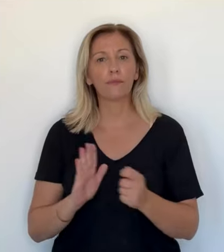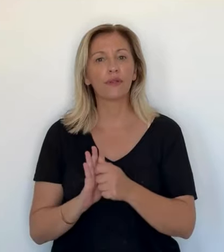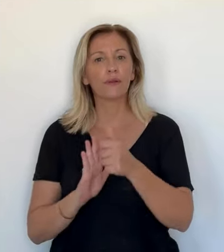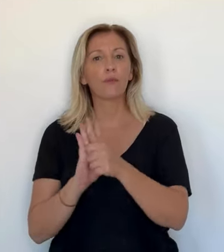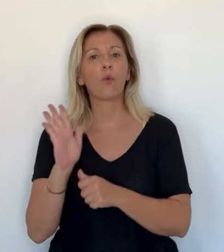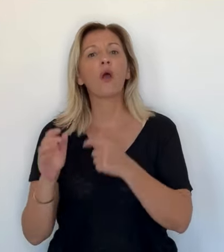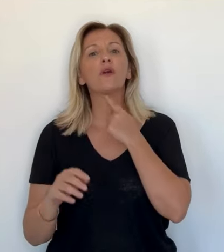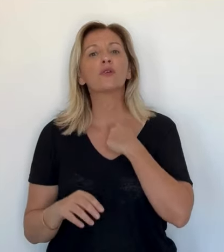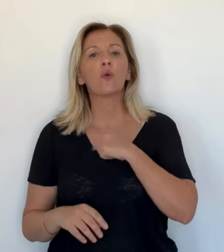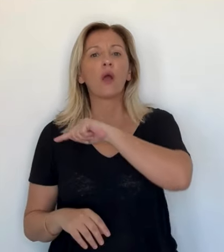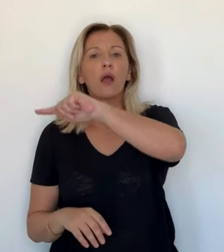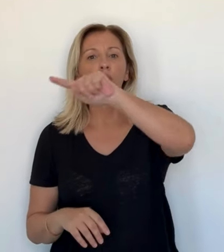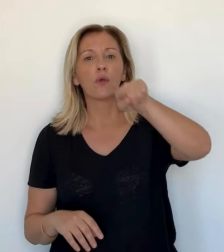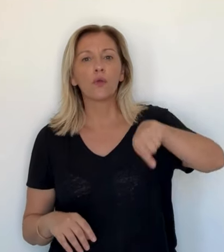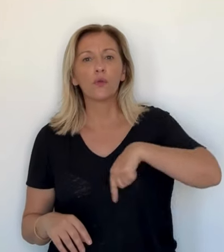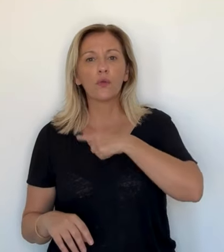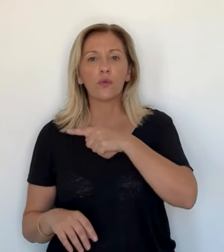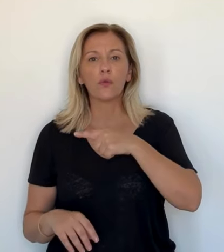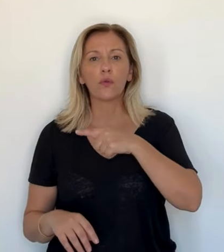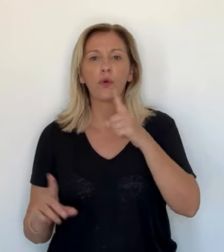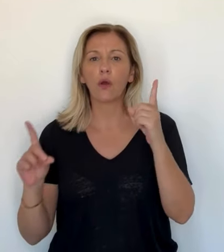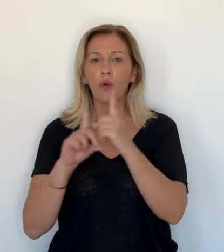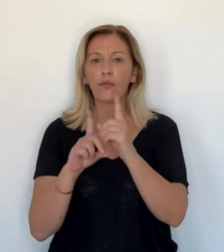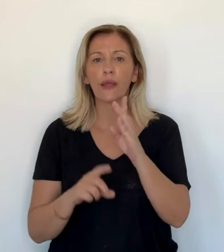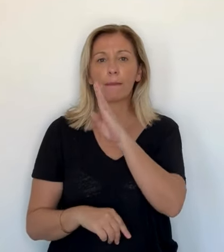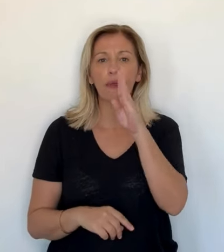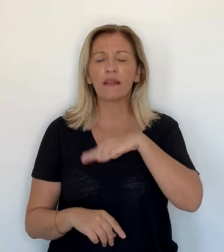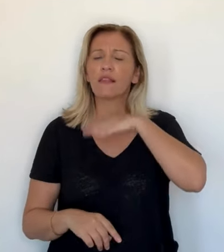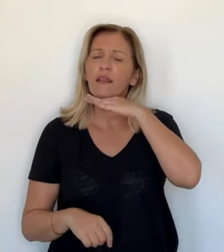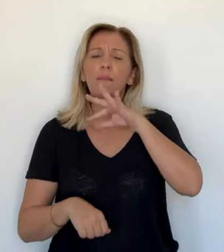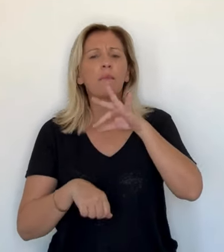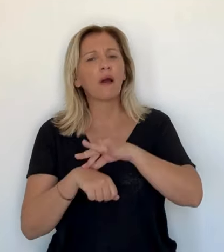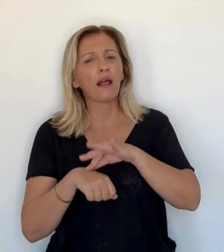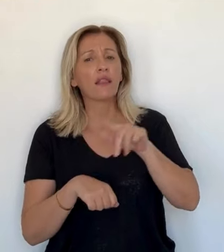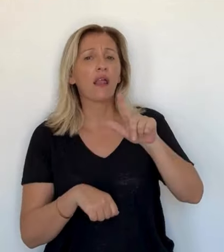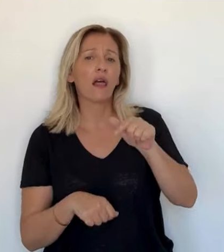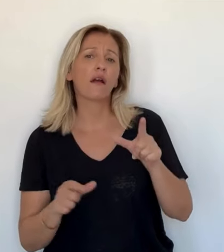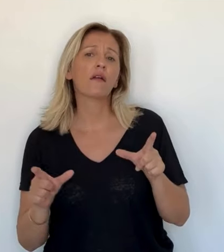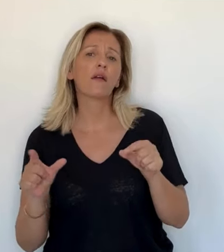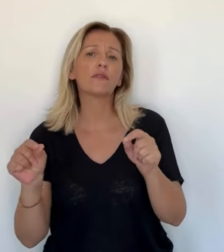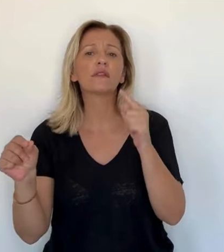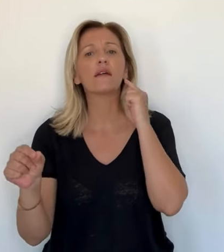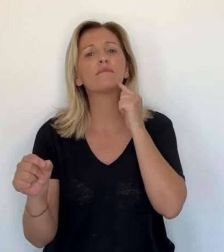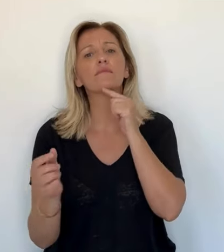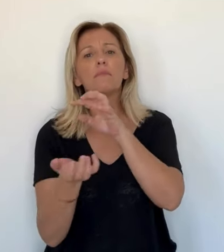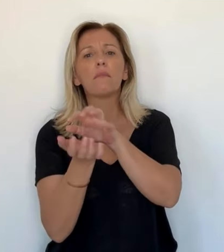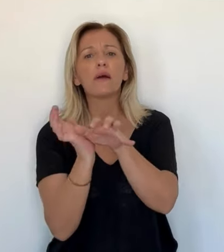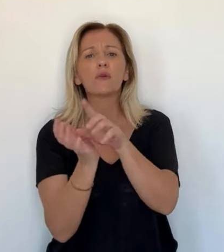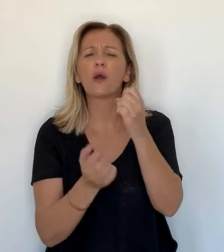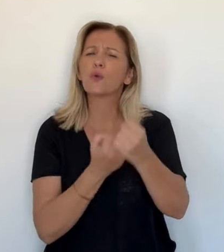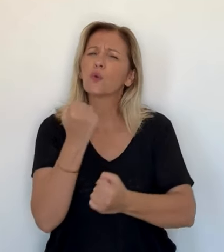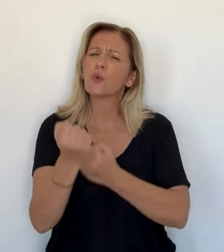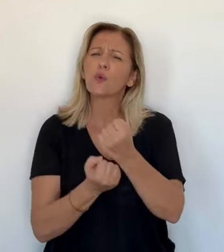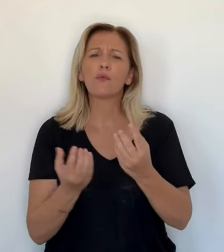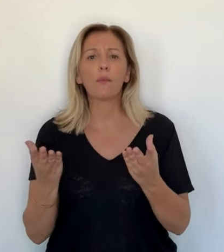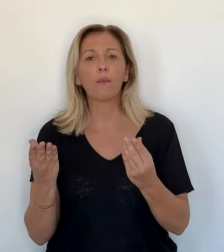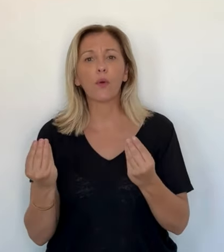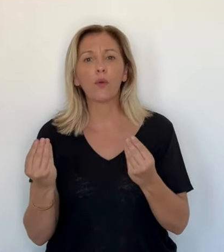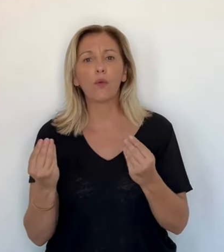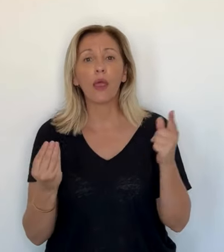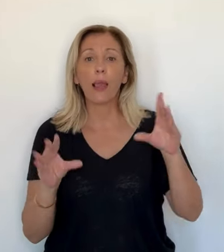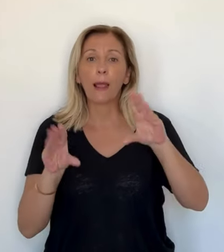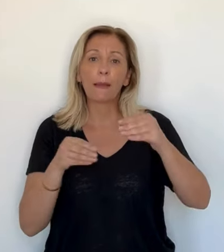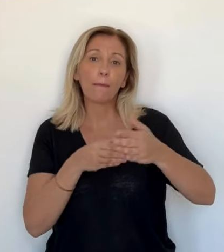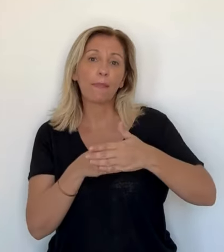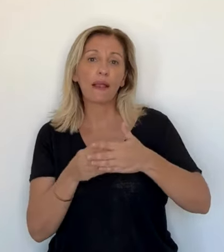Un jour de juin, plein de rage et de désespoir, nous avons rencontré à son domicile Béatrice, gravement malade, atteinte d'un